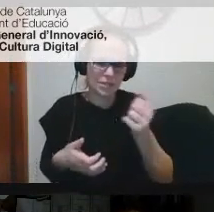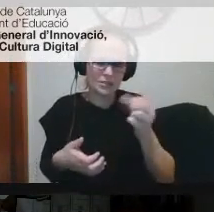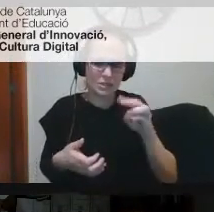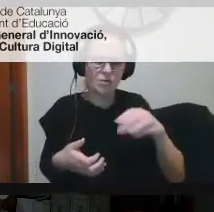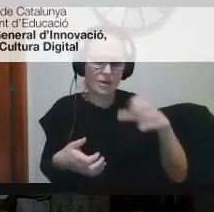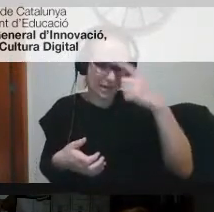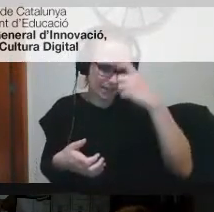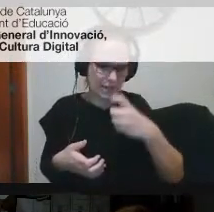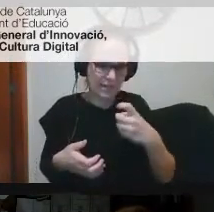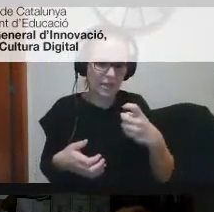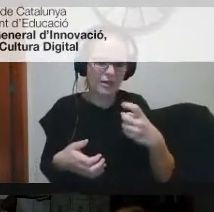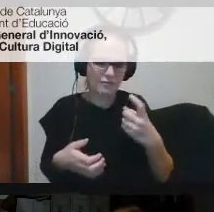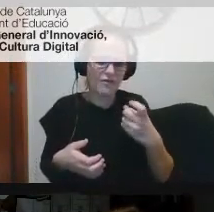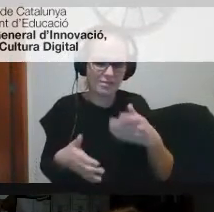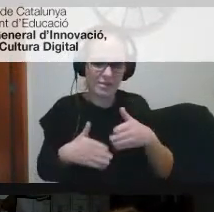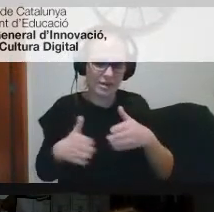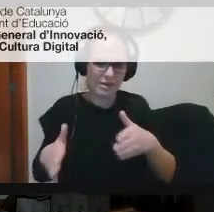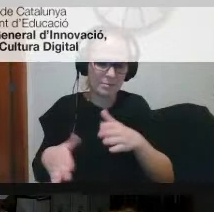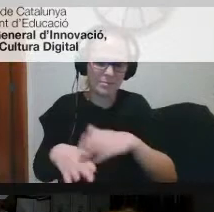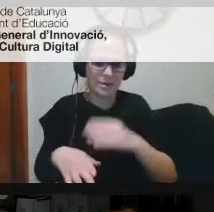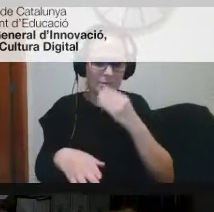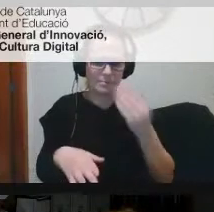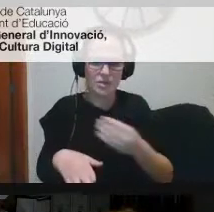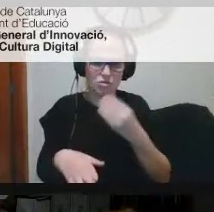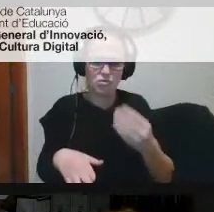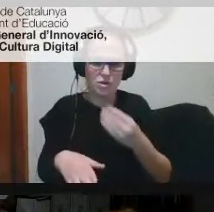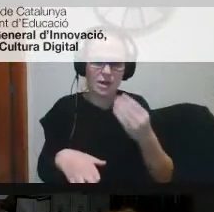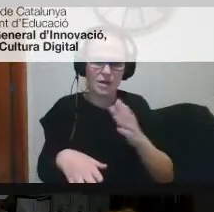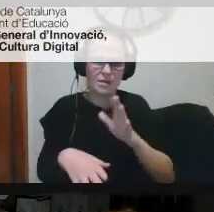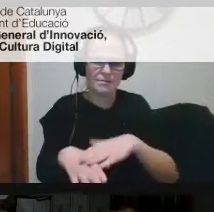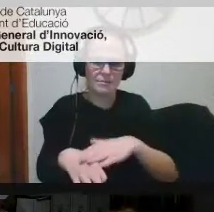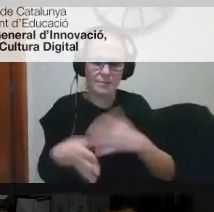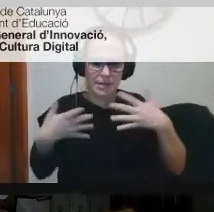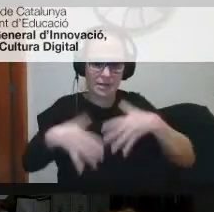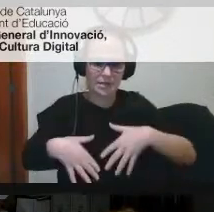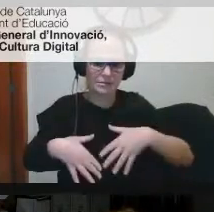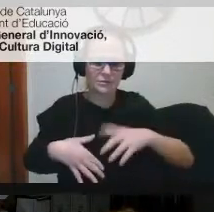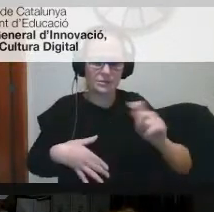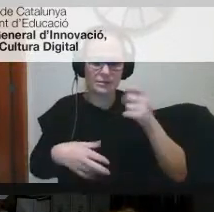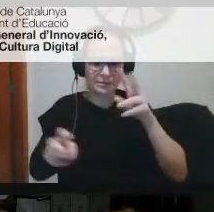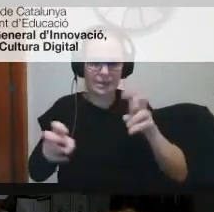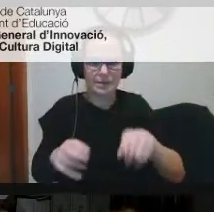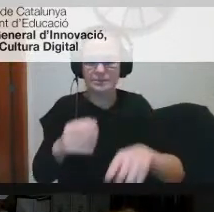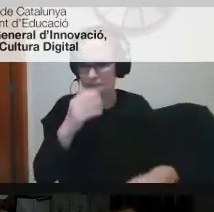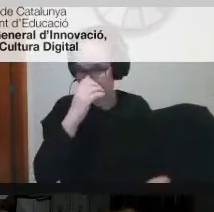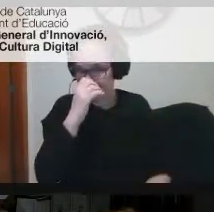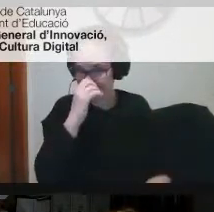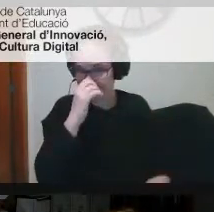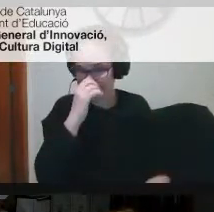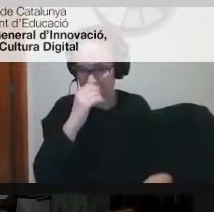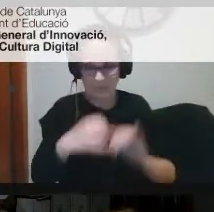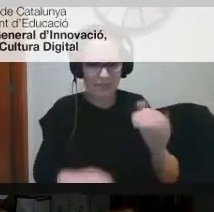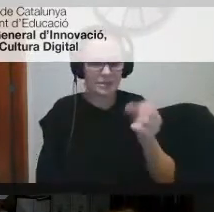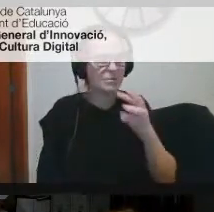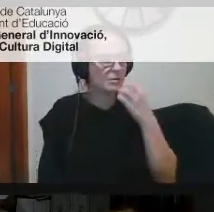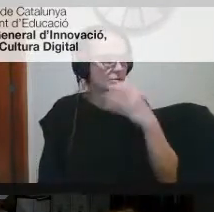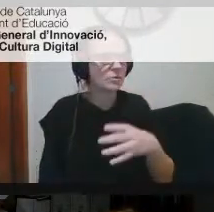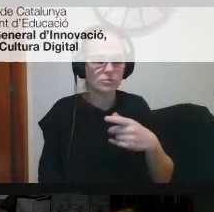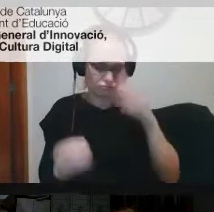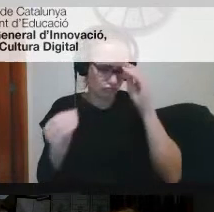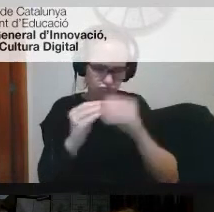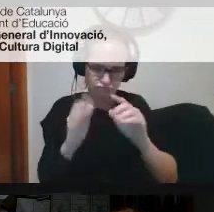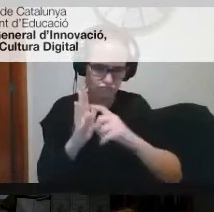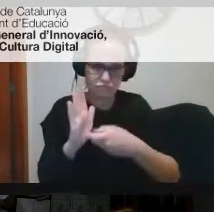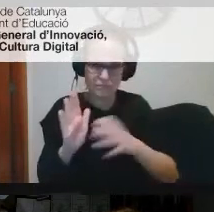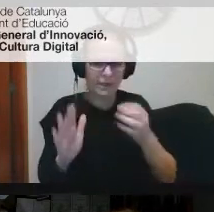una mica de recorregut de millora per assolir aquest tema Que guai No, no, perfecte Estic totalment d'acord